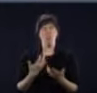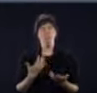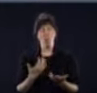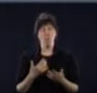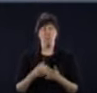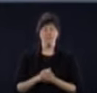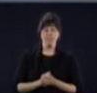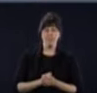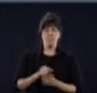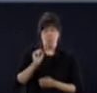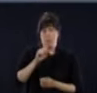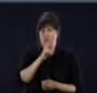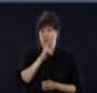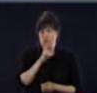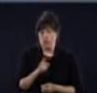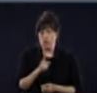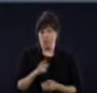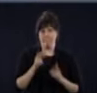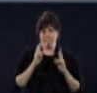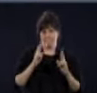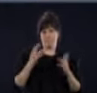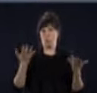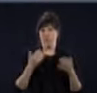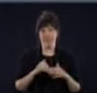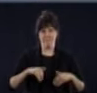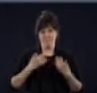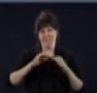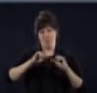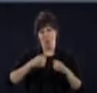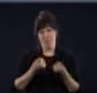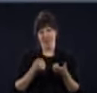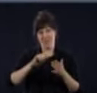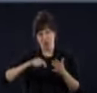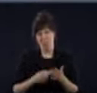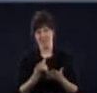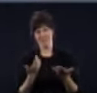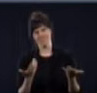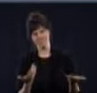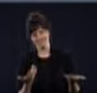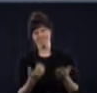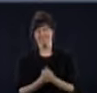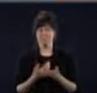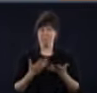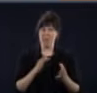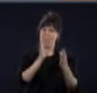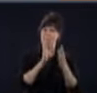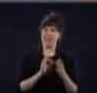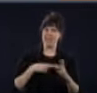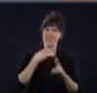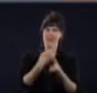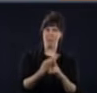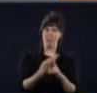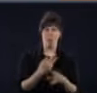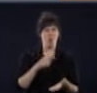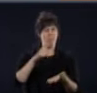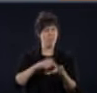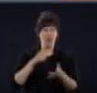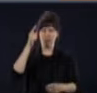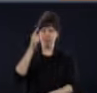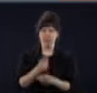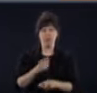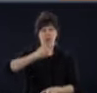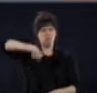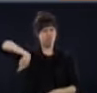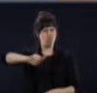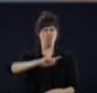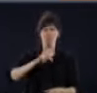terme, on souhaite que les gens puissent retourner à une vie normale éventuellement. On n'est pas capable de répondre en ce moment à quel moment est-ce qu'on va pouvoir retourner voir nos amis, nos